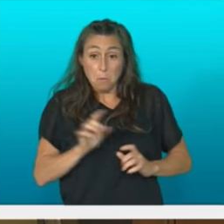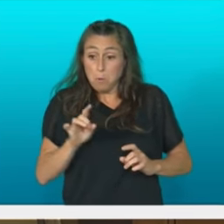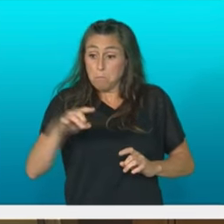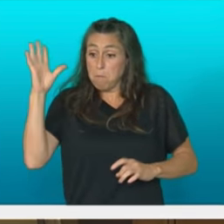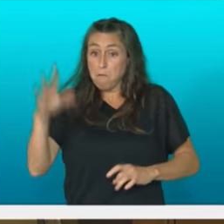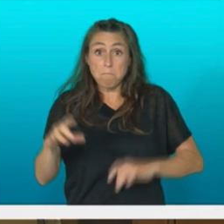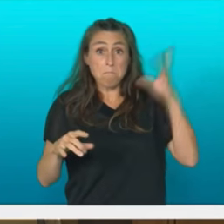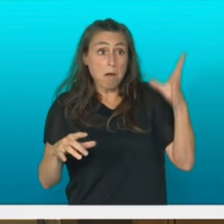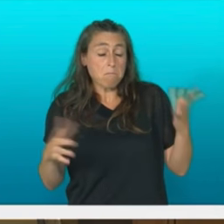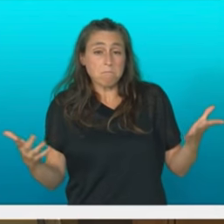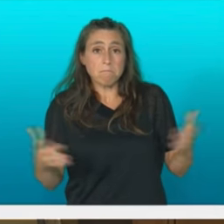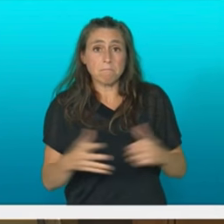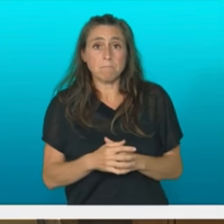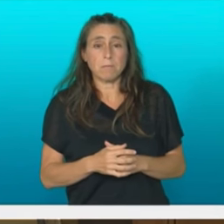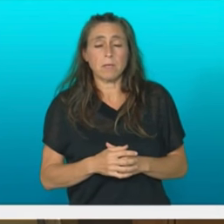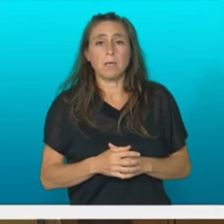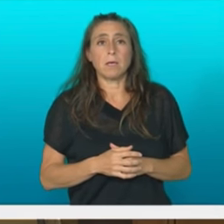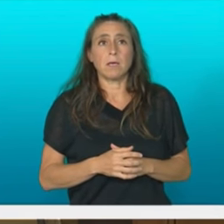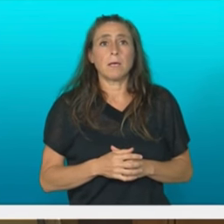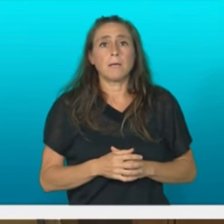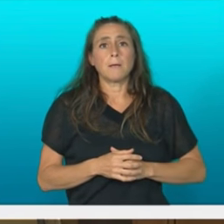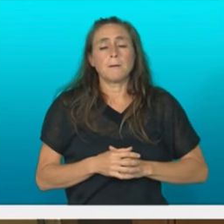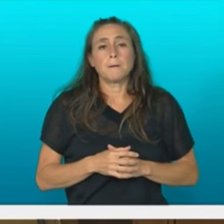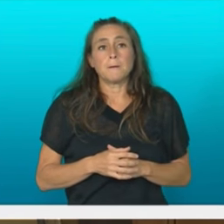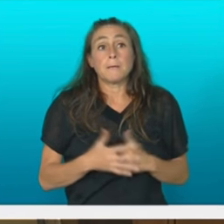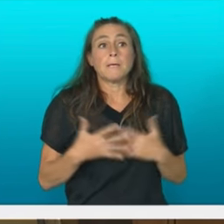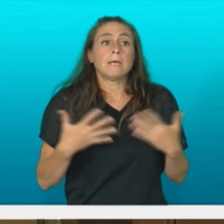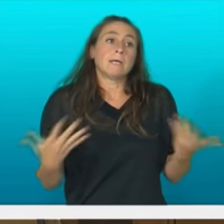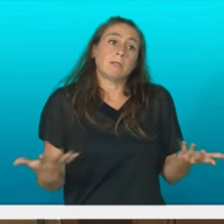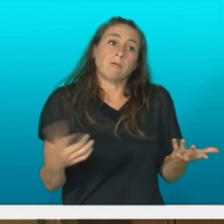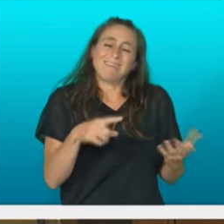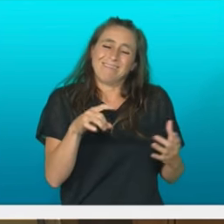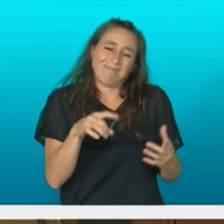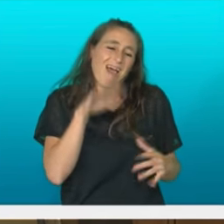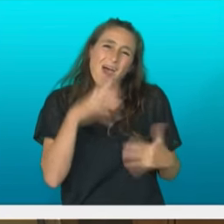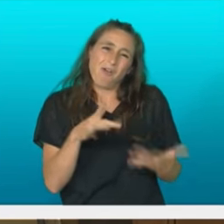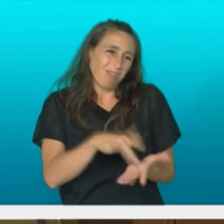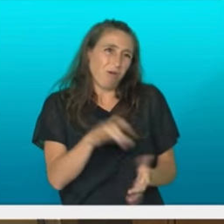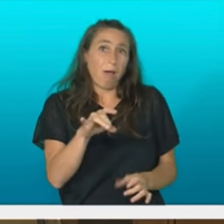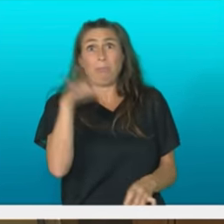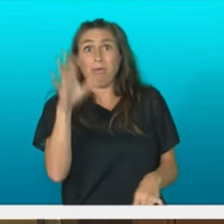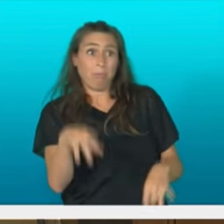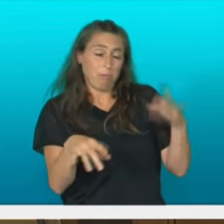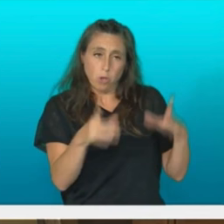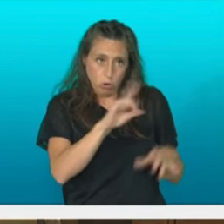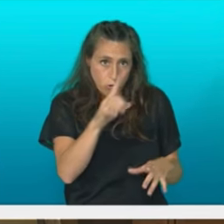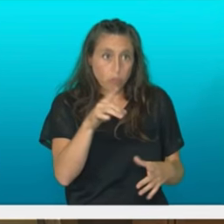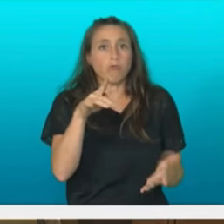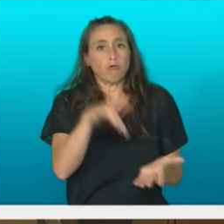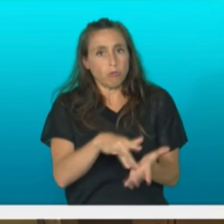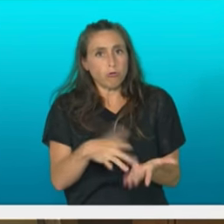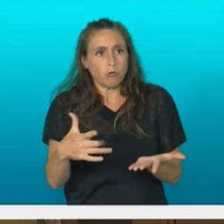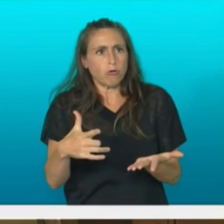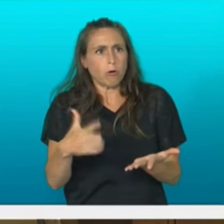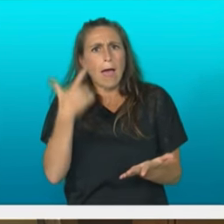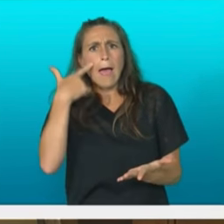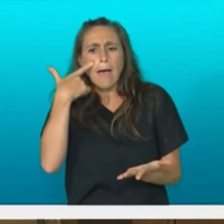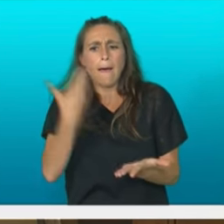Su artifizialezaratago naren bakontu ematea tokatzen da, urkule jauna. Eta autokritika